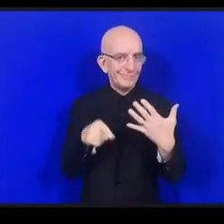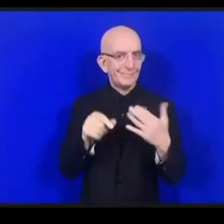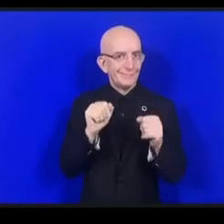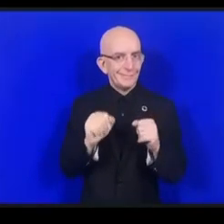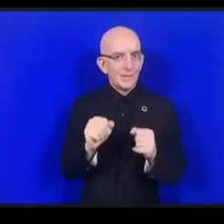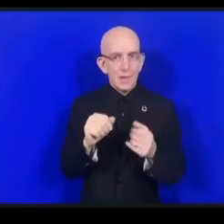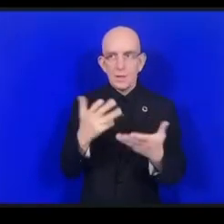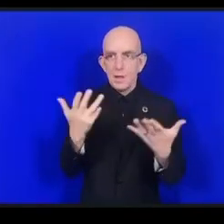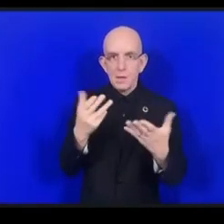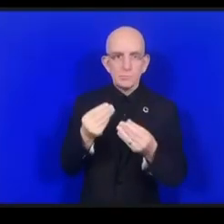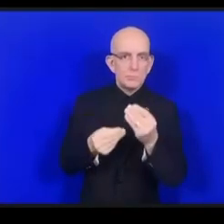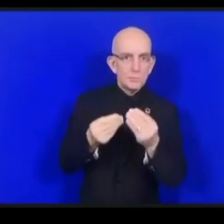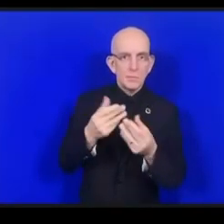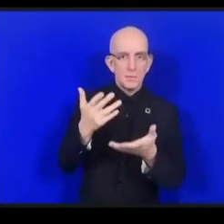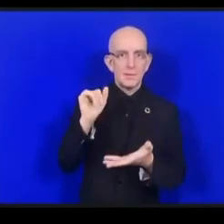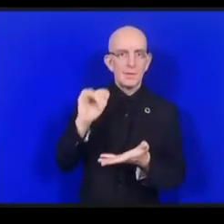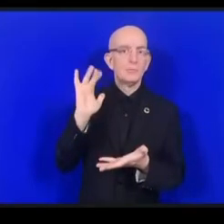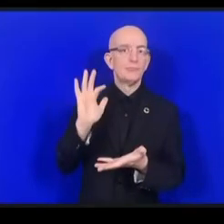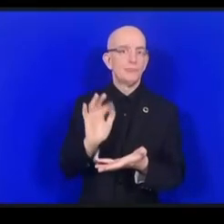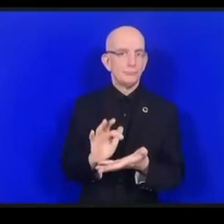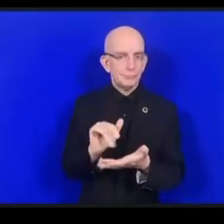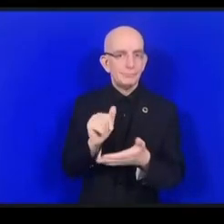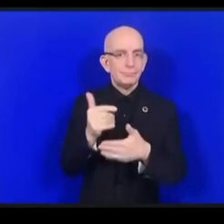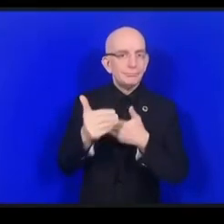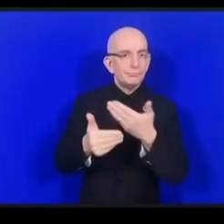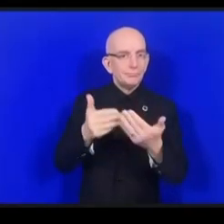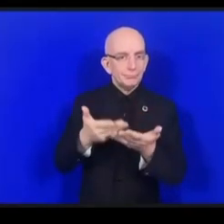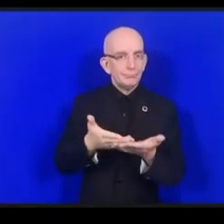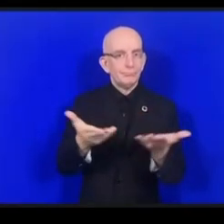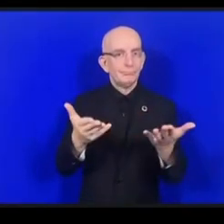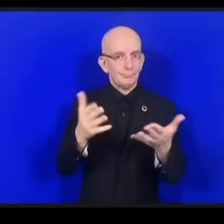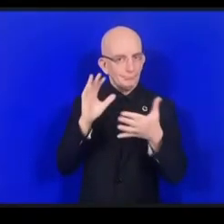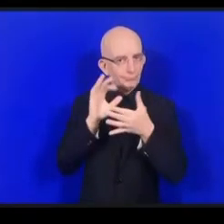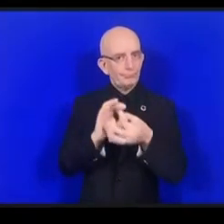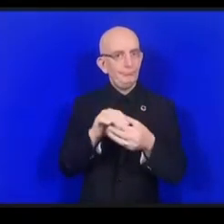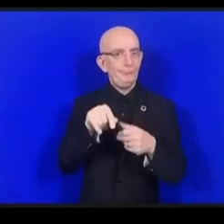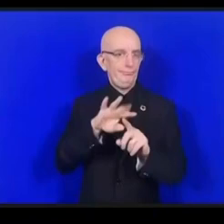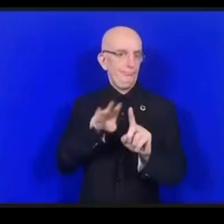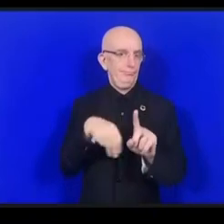المستدامة وما هو التعليم المطلوب من أجل تحقيقها